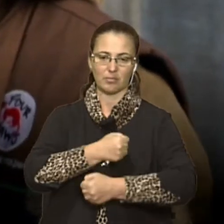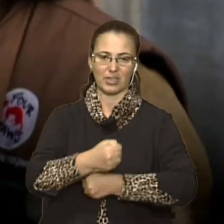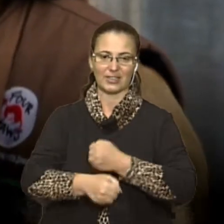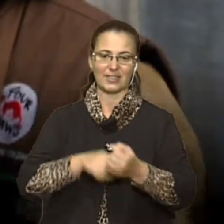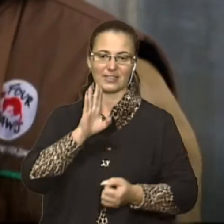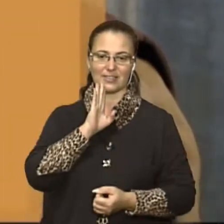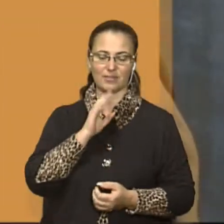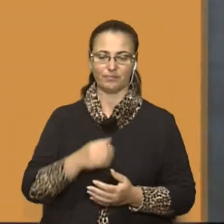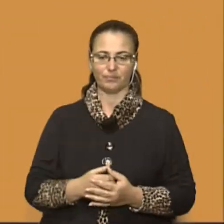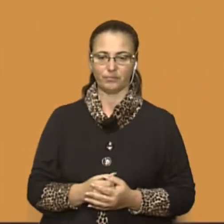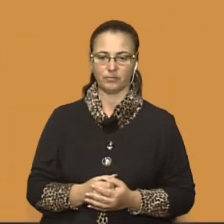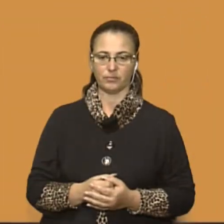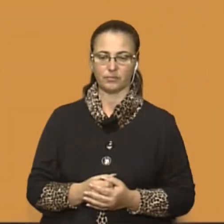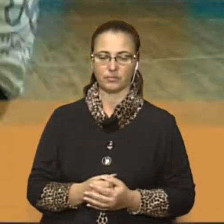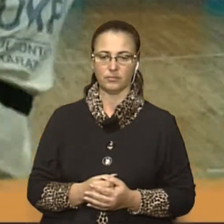улюблена їжа.